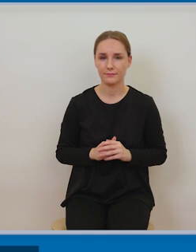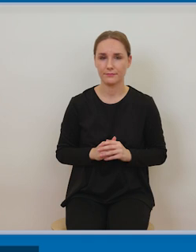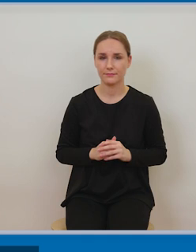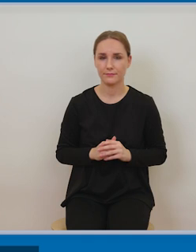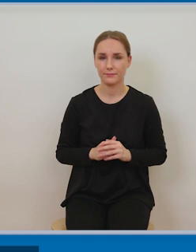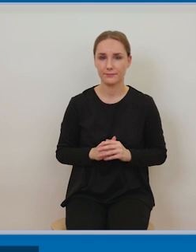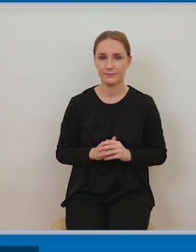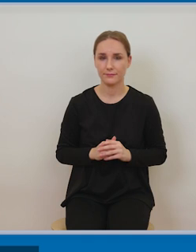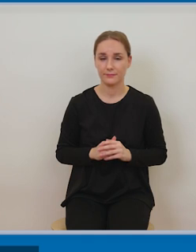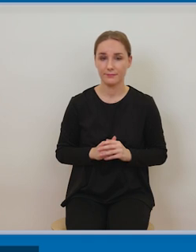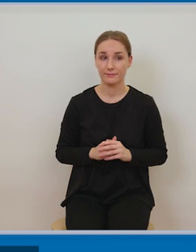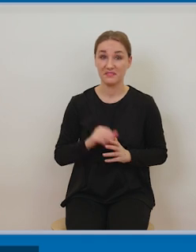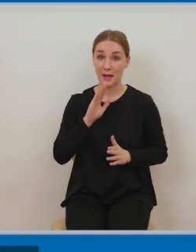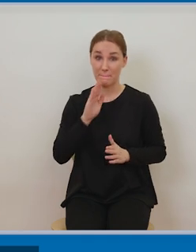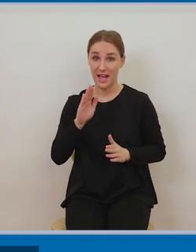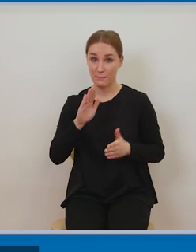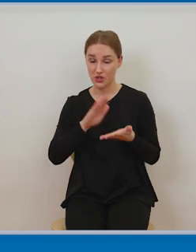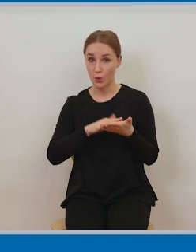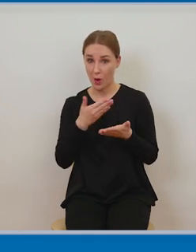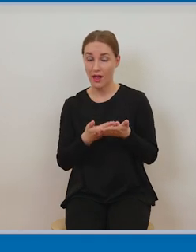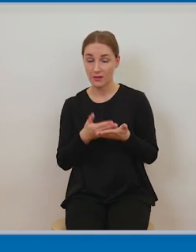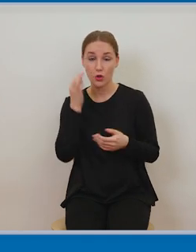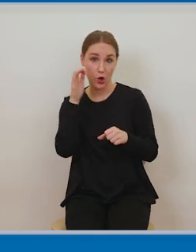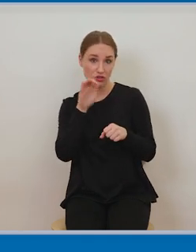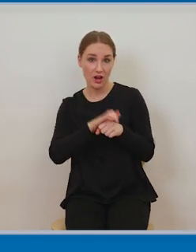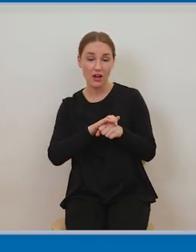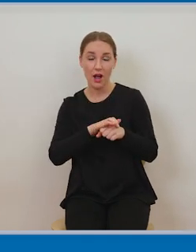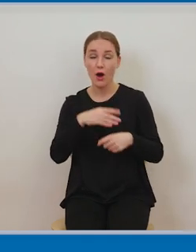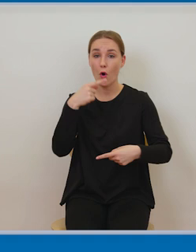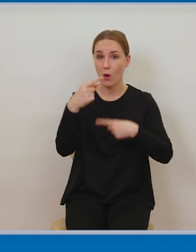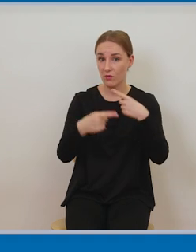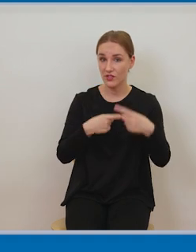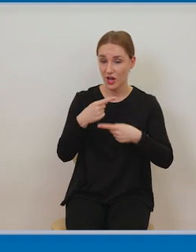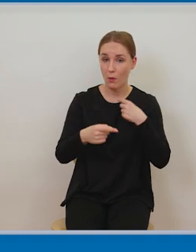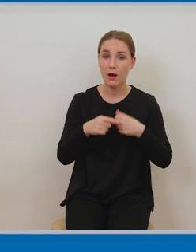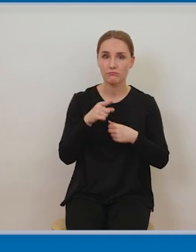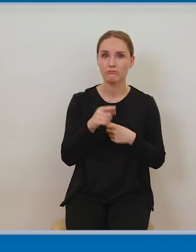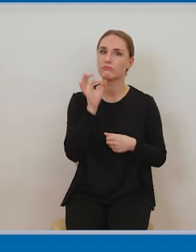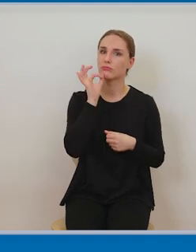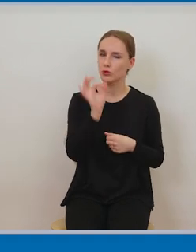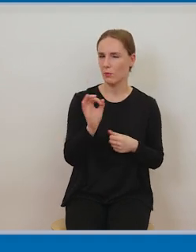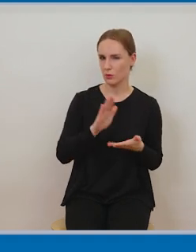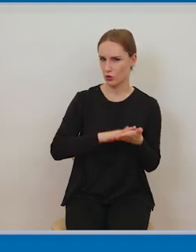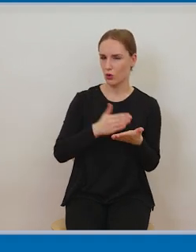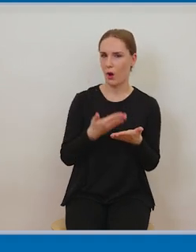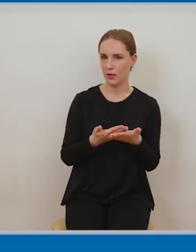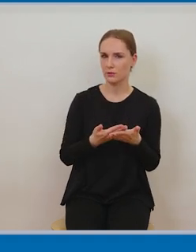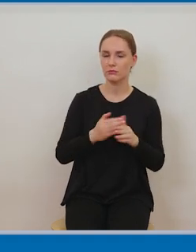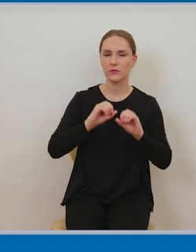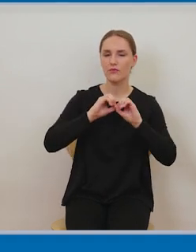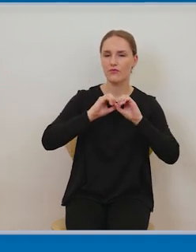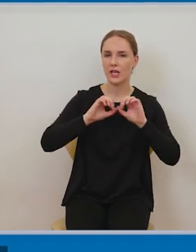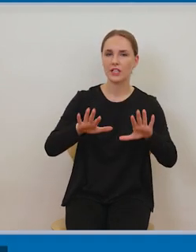koleżanka, jest takim bardzo dobrym przykładem, obrazującym te niebezpieczeństwa związane z korzystaniem z utworu.